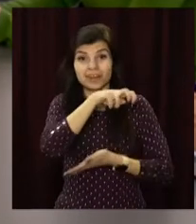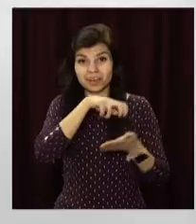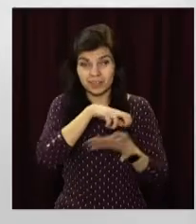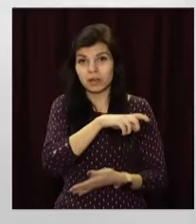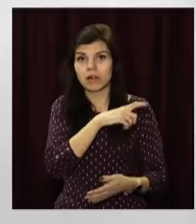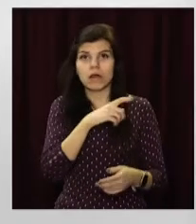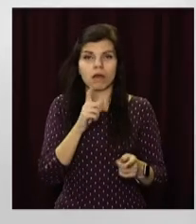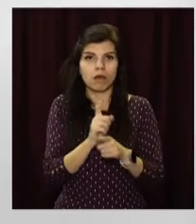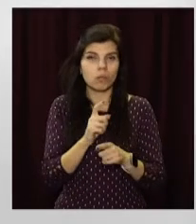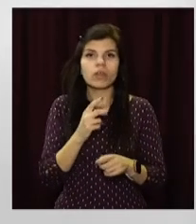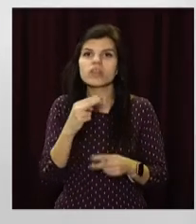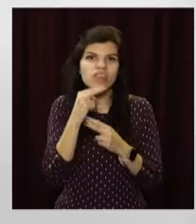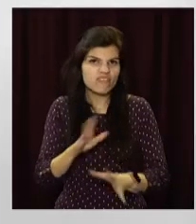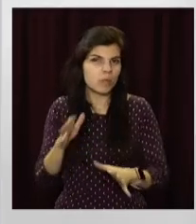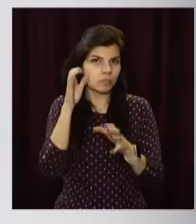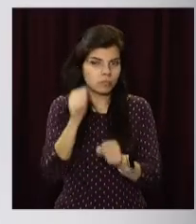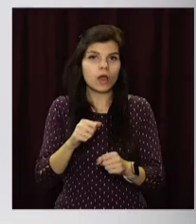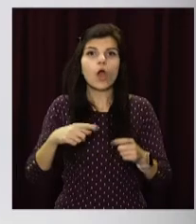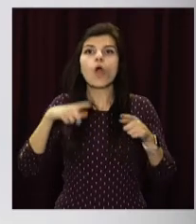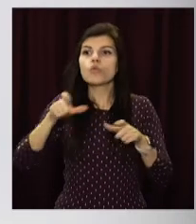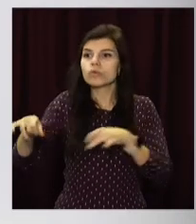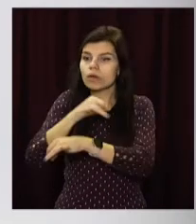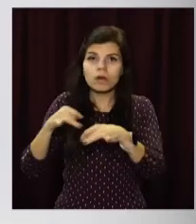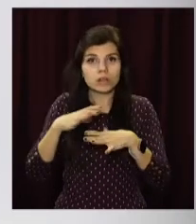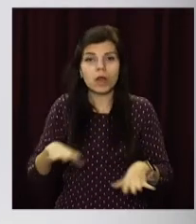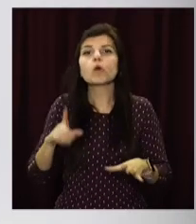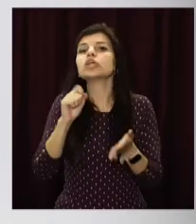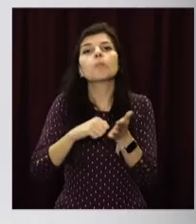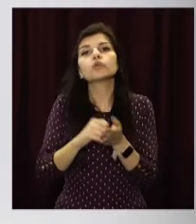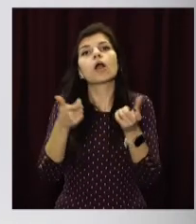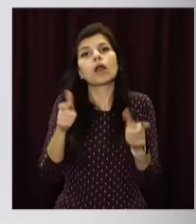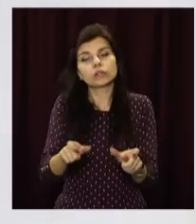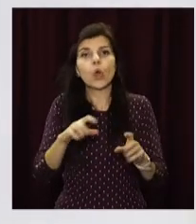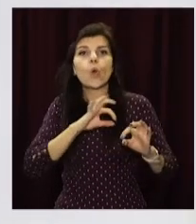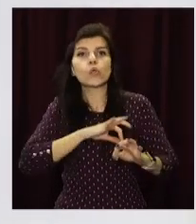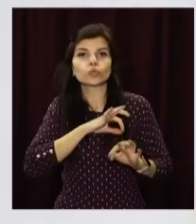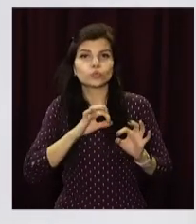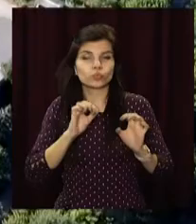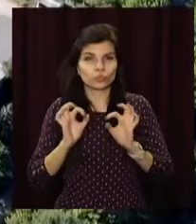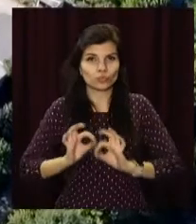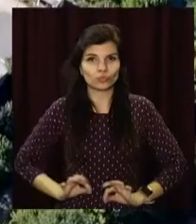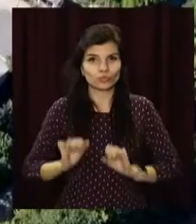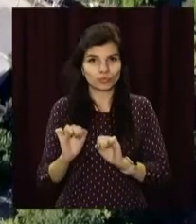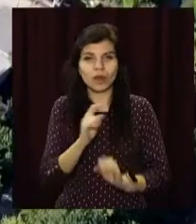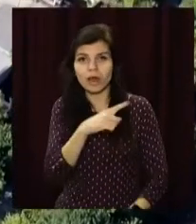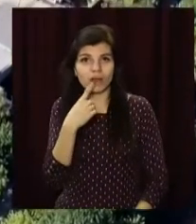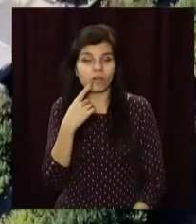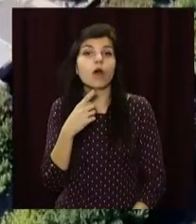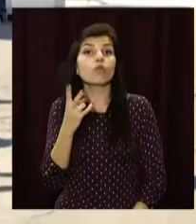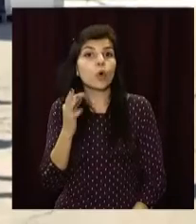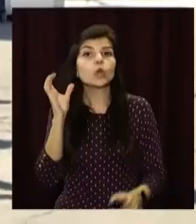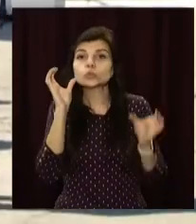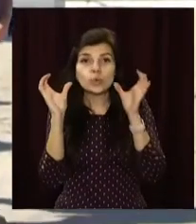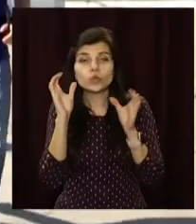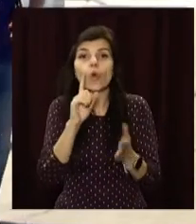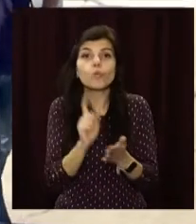влади не врахували, громадських слухань не провели, пославшись на карантинні обмеження, кажуть юристи міської ради Кам'янського. Натомість саме слухання –